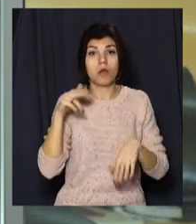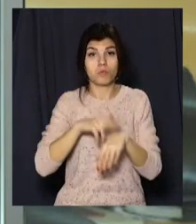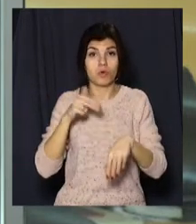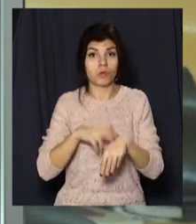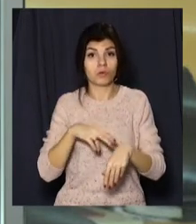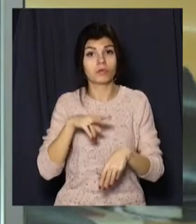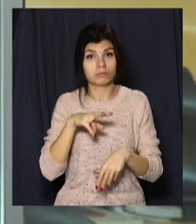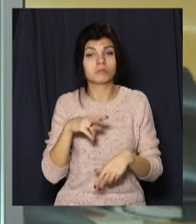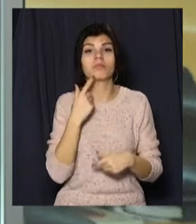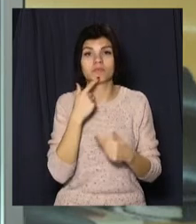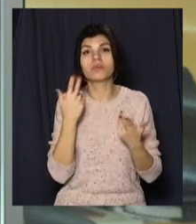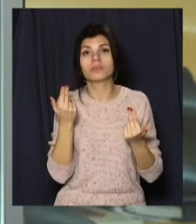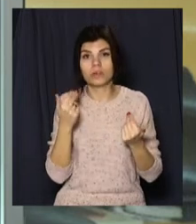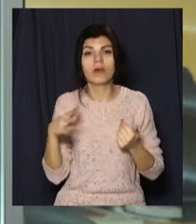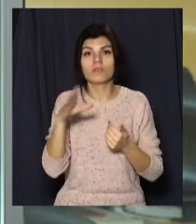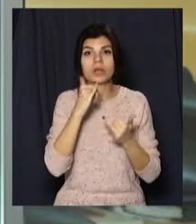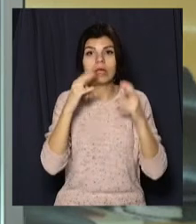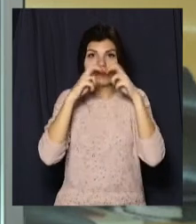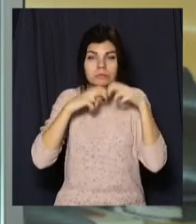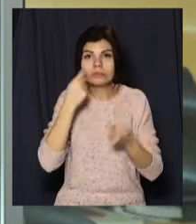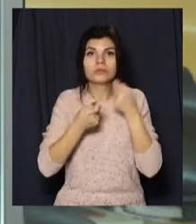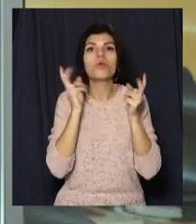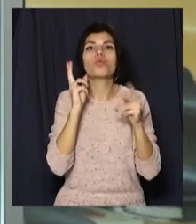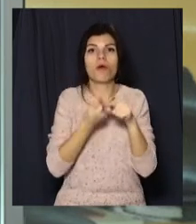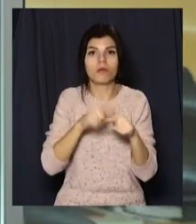повідомлення підтверджують, всі деталі з'ясовують.